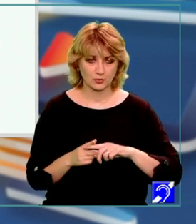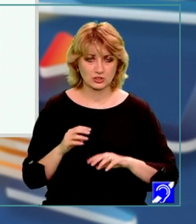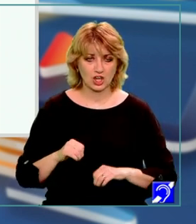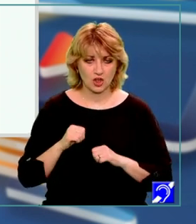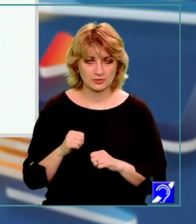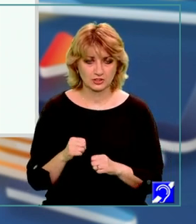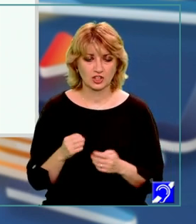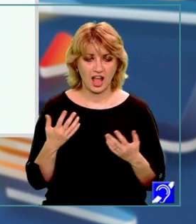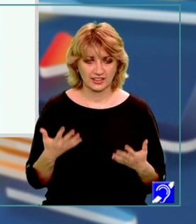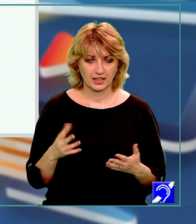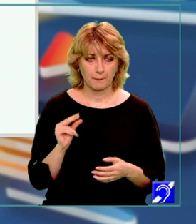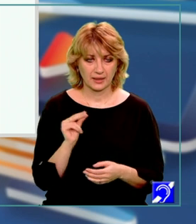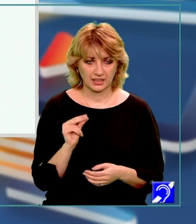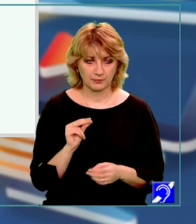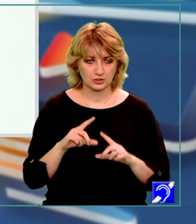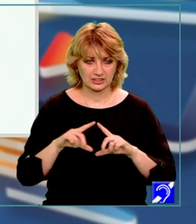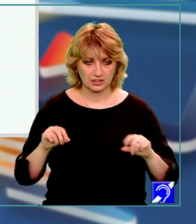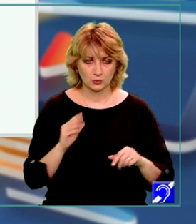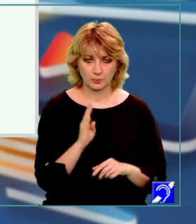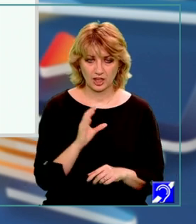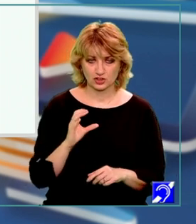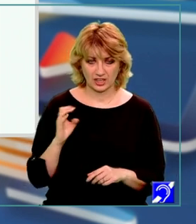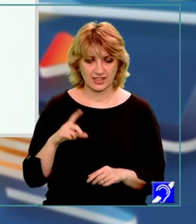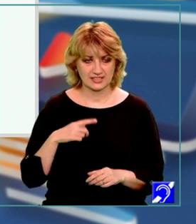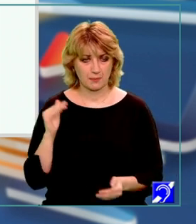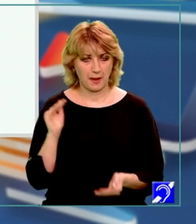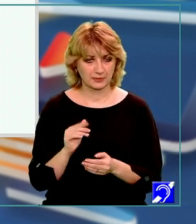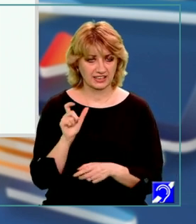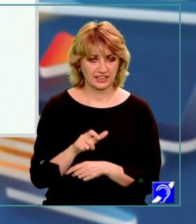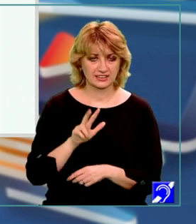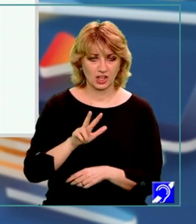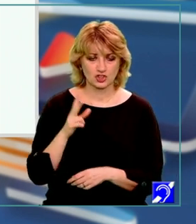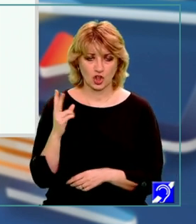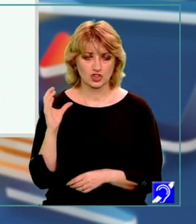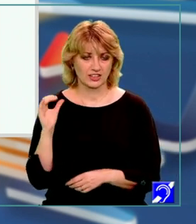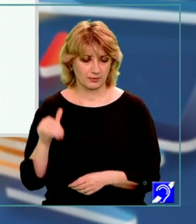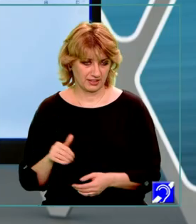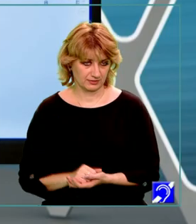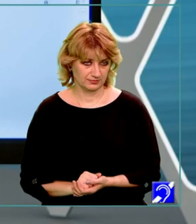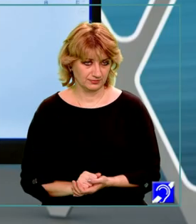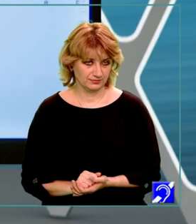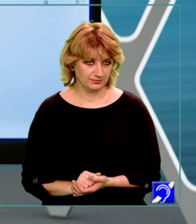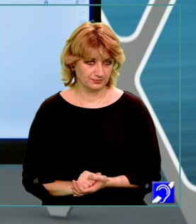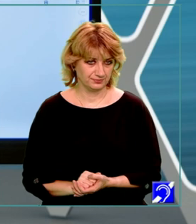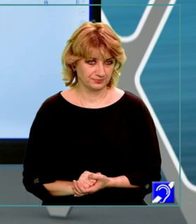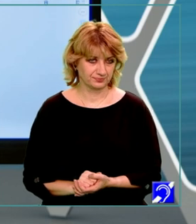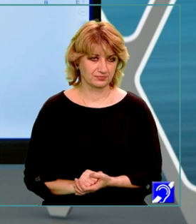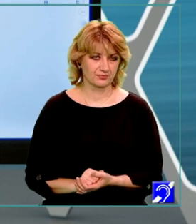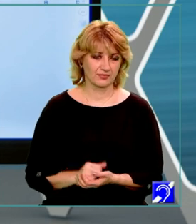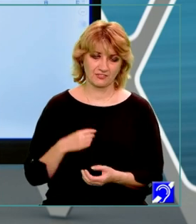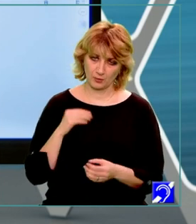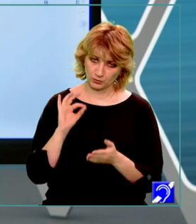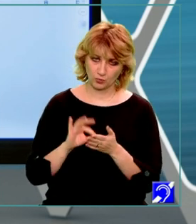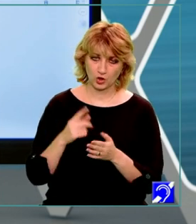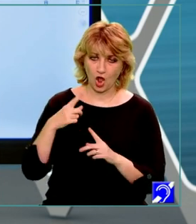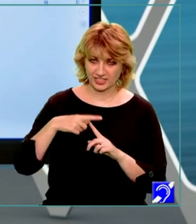adică perimetrul triunghiului BCE este mai mic decât 32 de centimetri vă propun și o temă pe